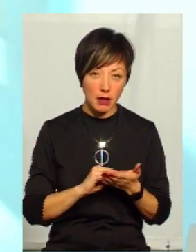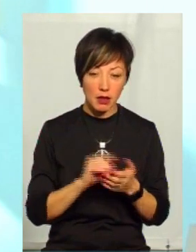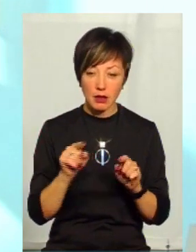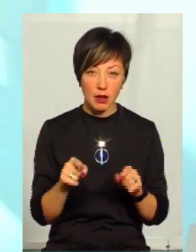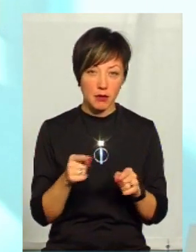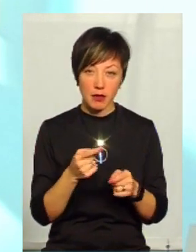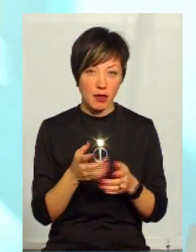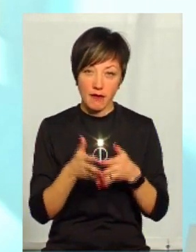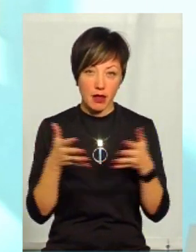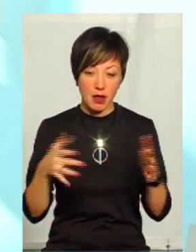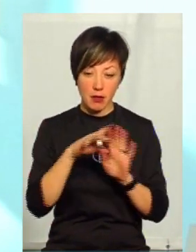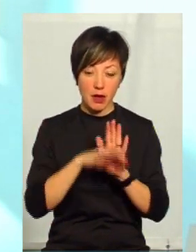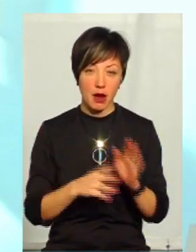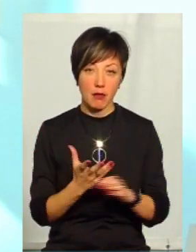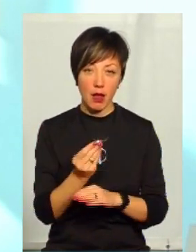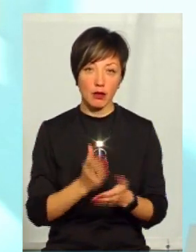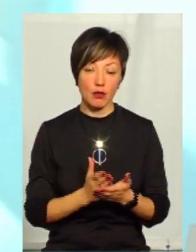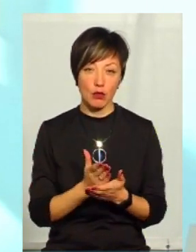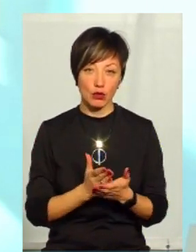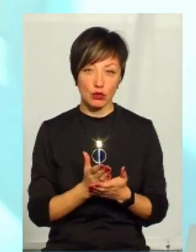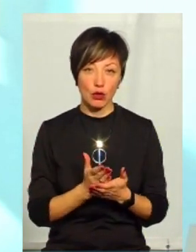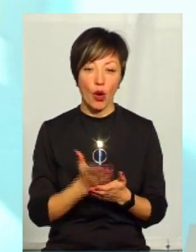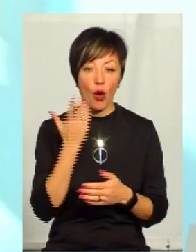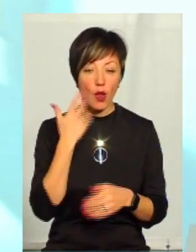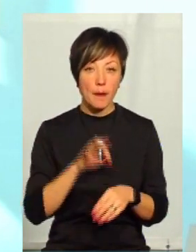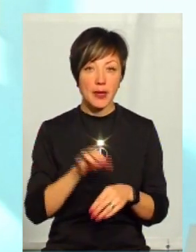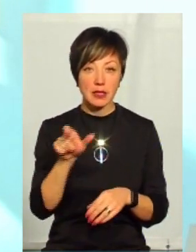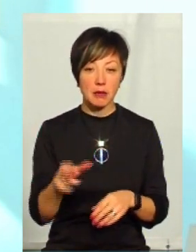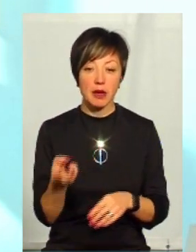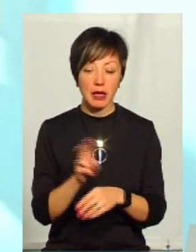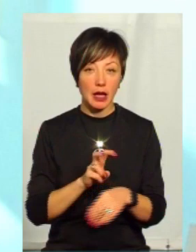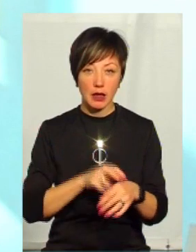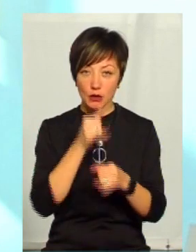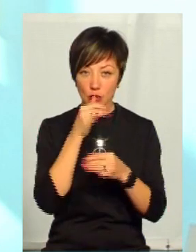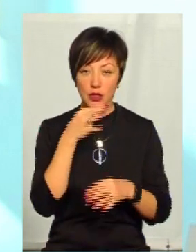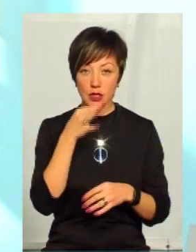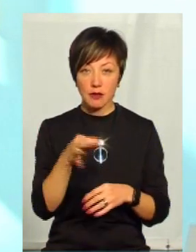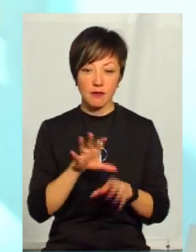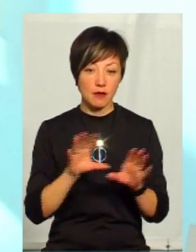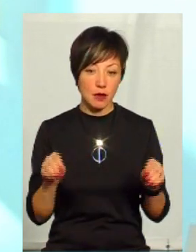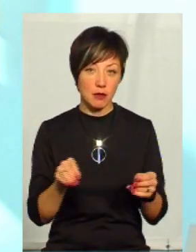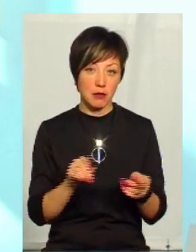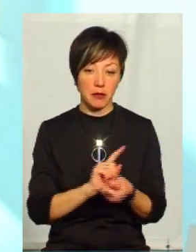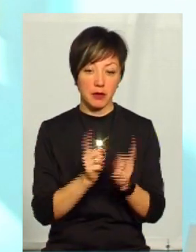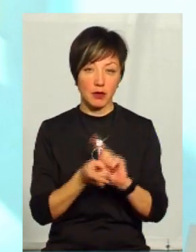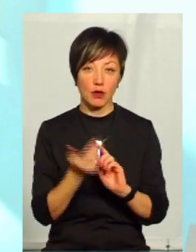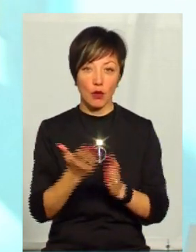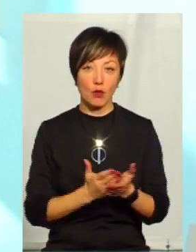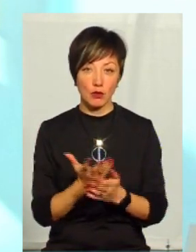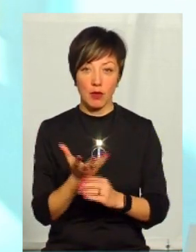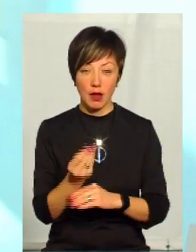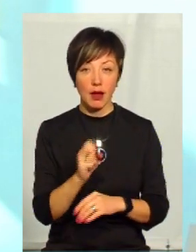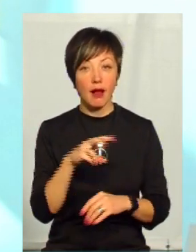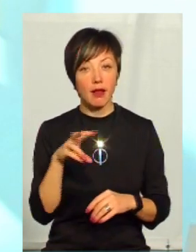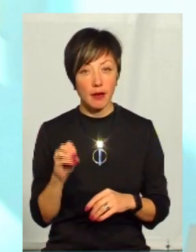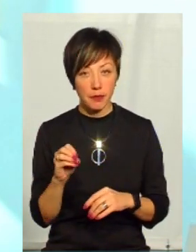Там невеликий перелік платних послуг. Тобто, коли пацієнт прийде, лікар не зможе йому сказати «Все, ми вже перетворилися, твоя послуга